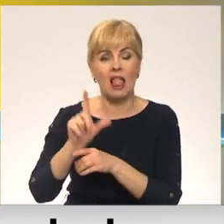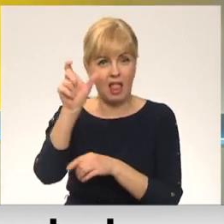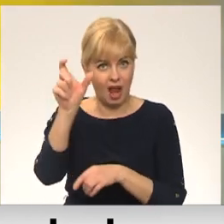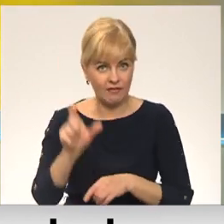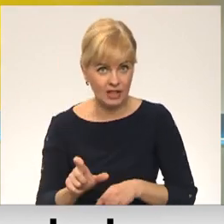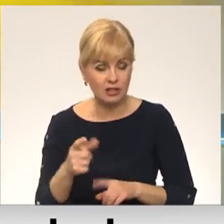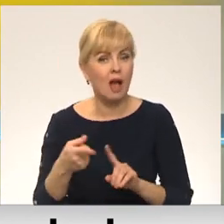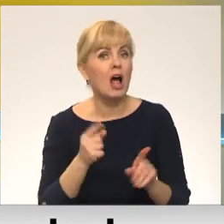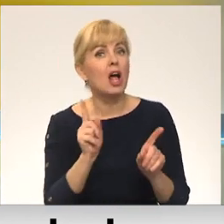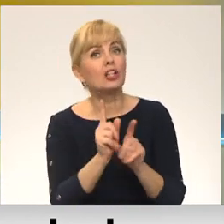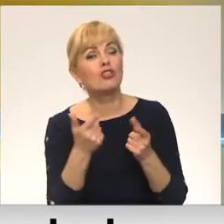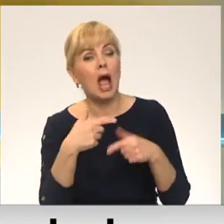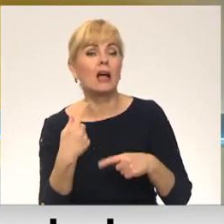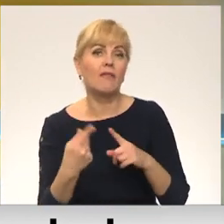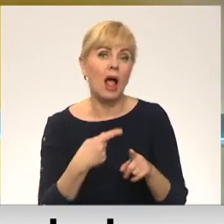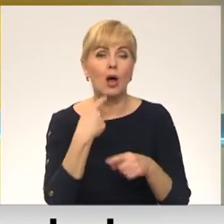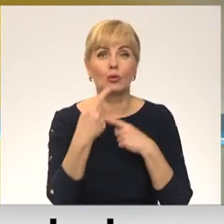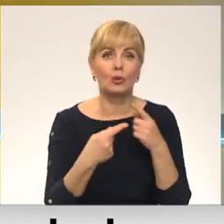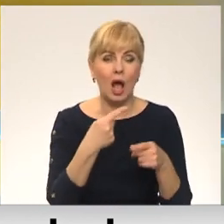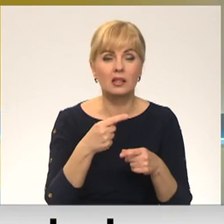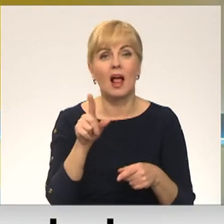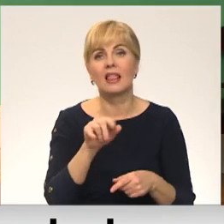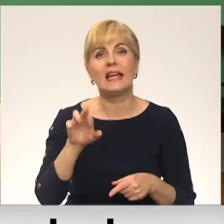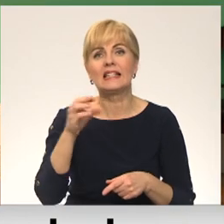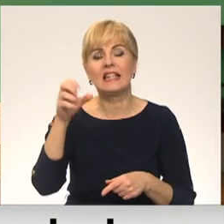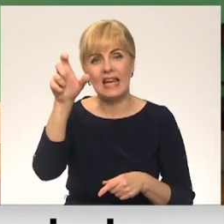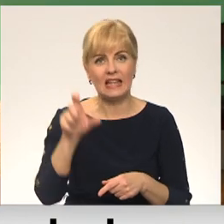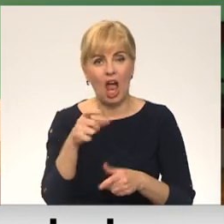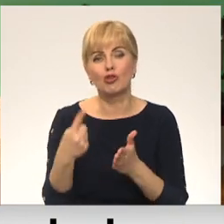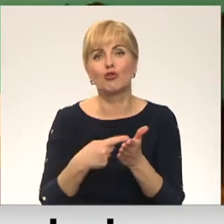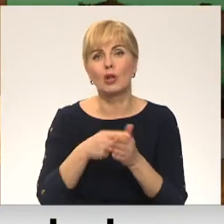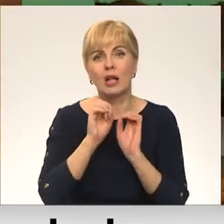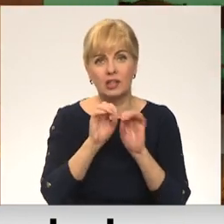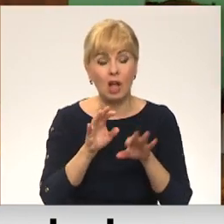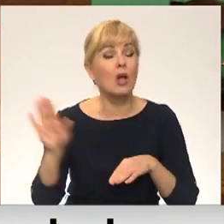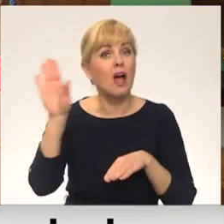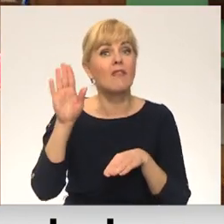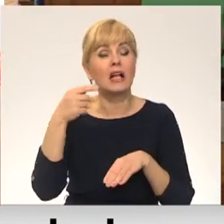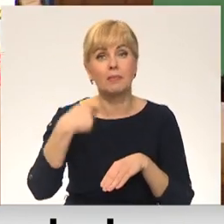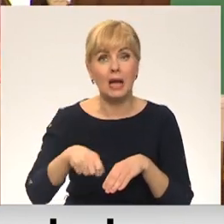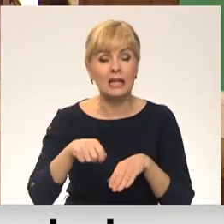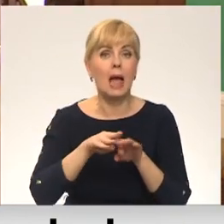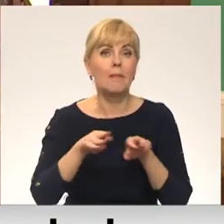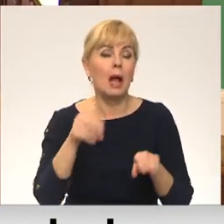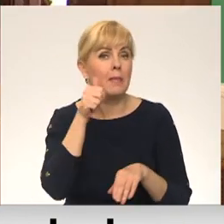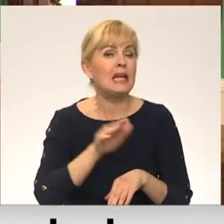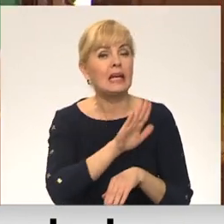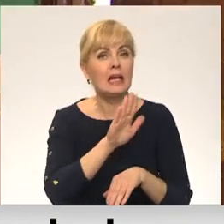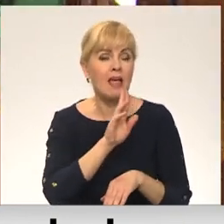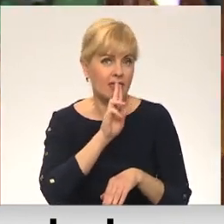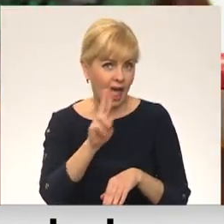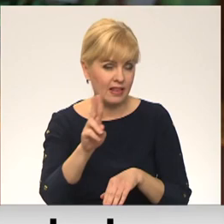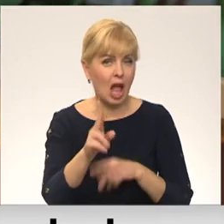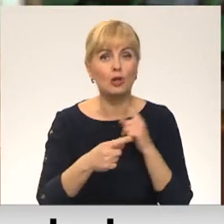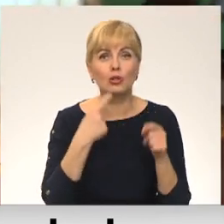Par to, kas vēl tikšanās laikā pārnāc, stāstamā darlīcīte. Valsts prezident un premja rīknedeļas sarunā šodien